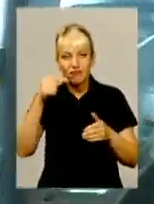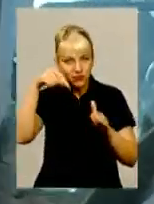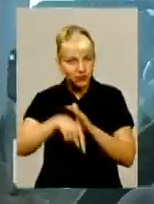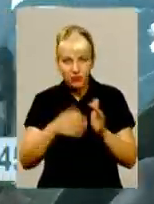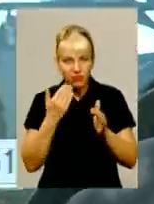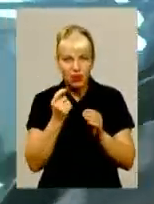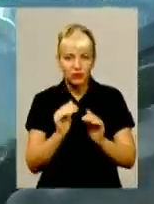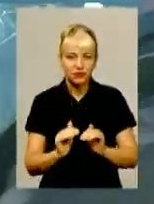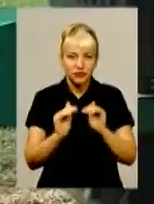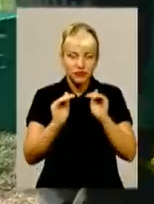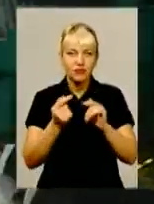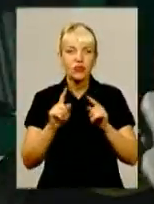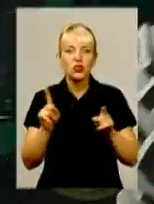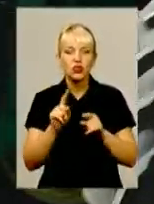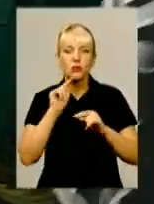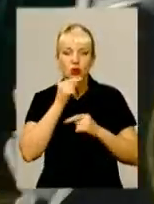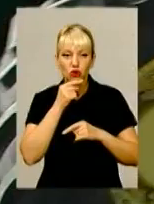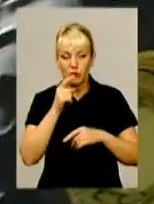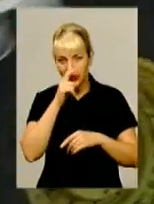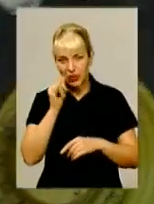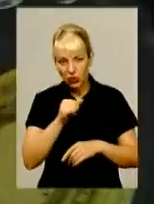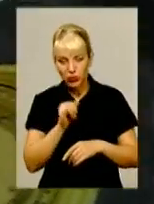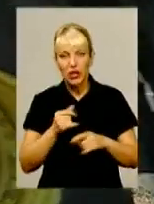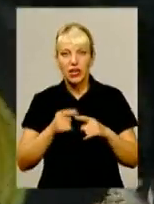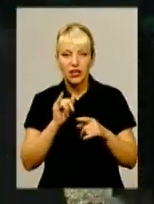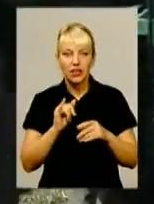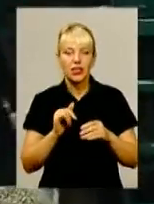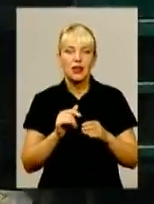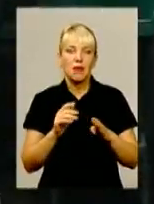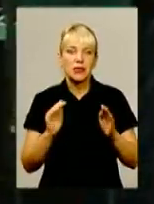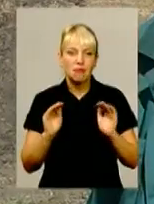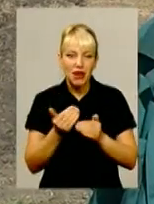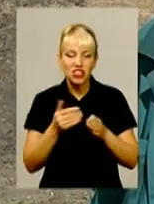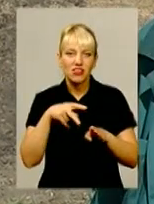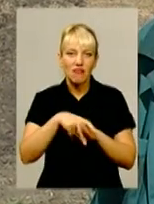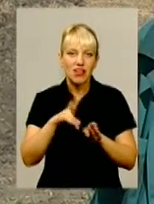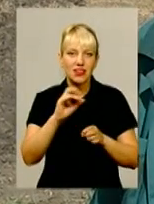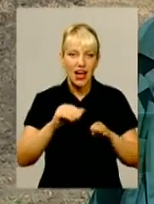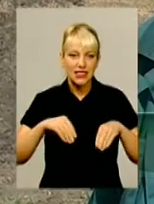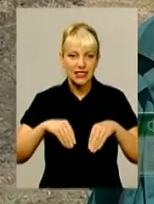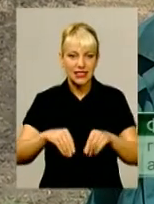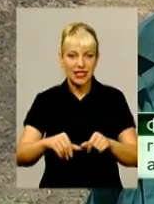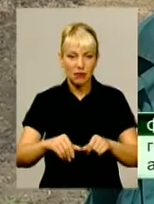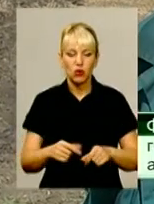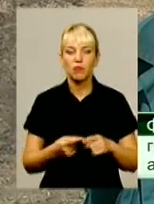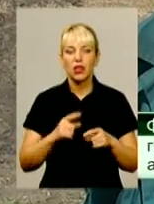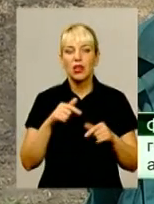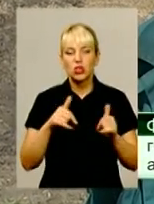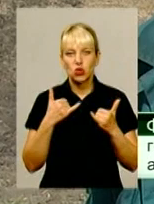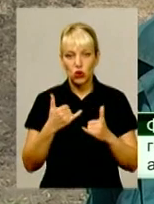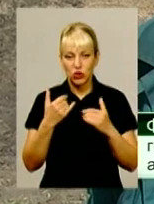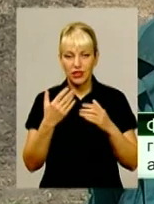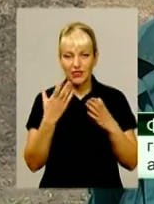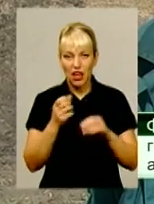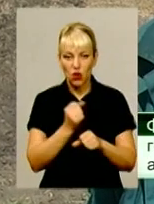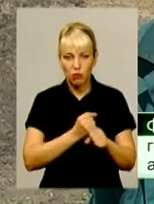поверхні. При цьому значно економлять пальне та зменшують гальванічне навантаження на землю. Ми сьогодні безпосередньо в день обробітку можемо